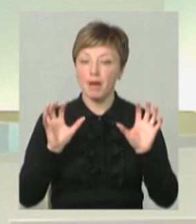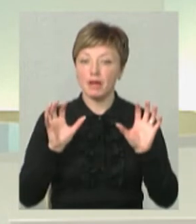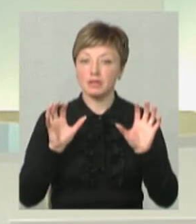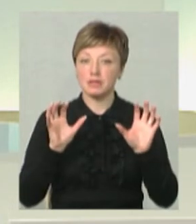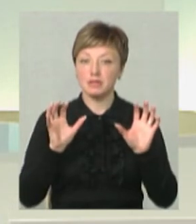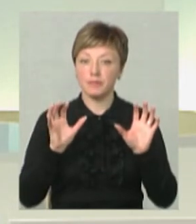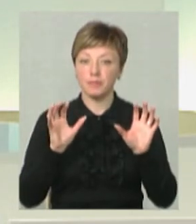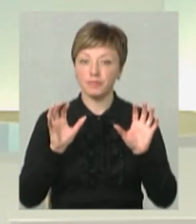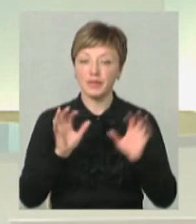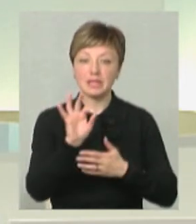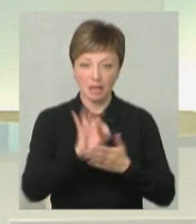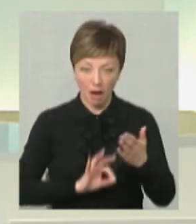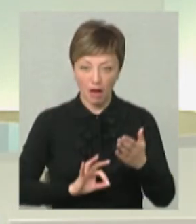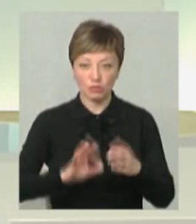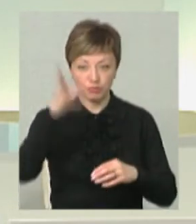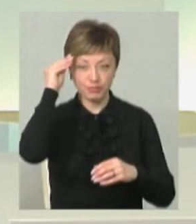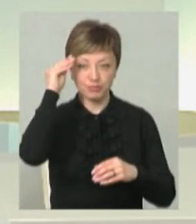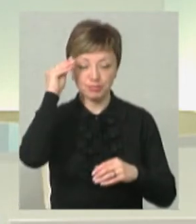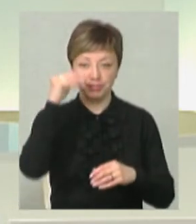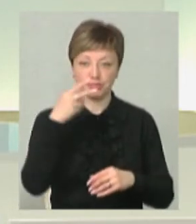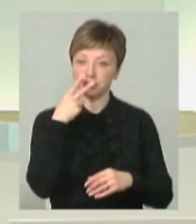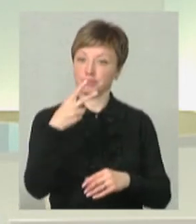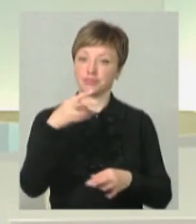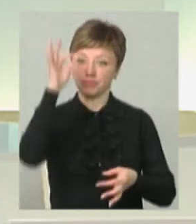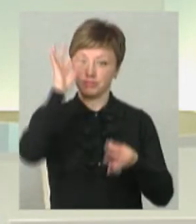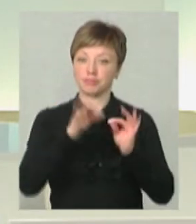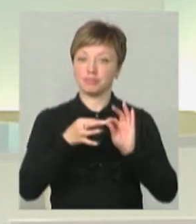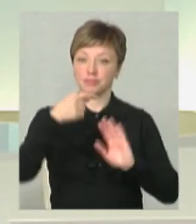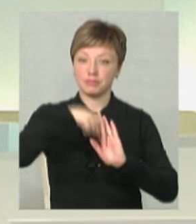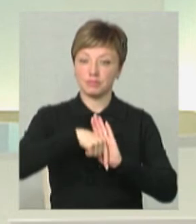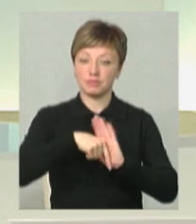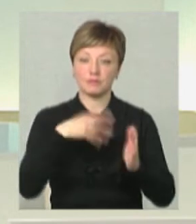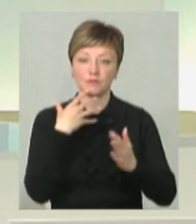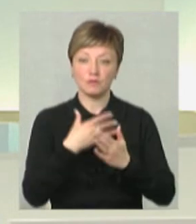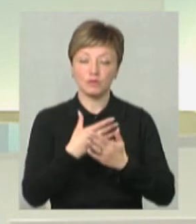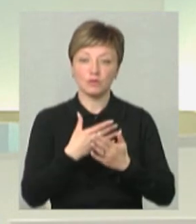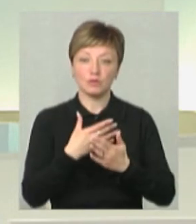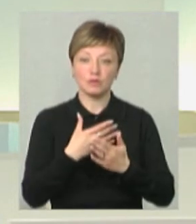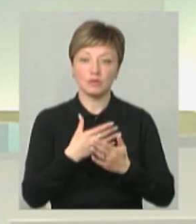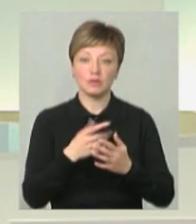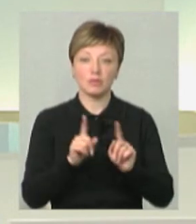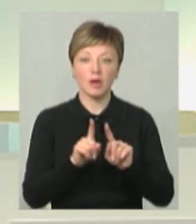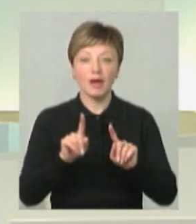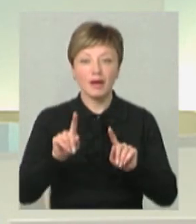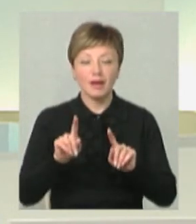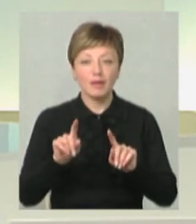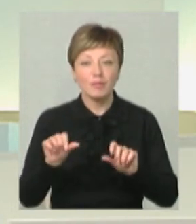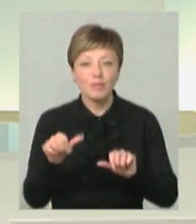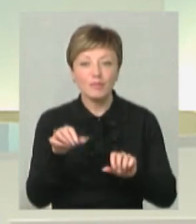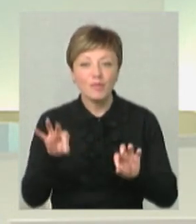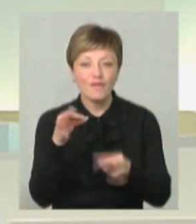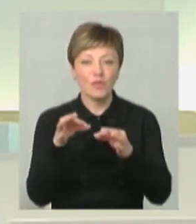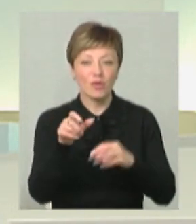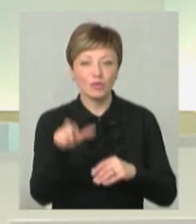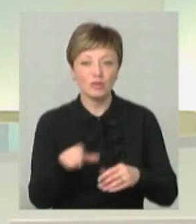зразу, він мусить в собі якусь таку річ, яка би провокувала людину, щоб